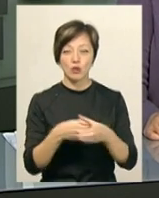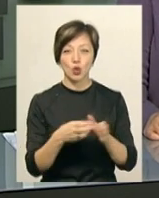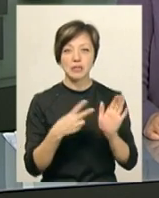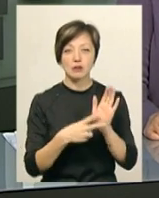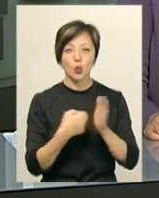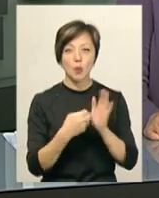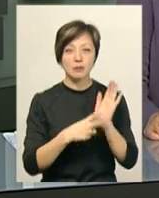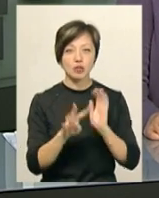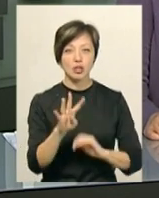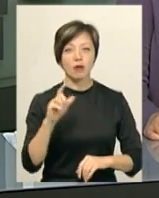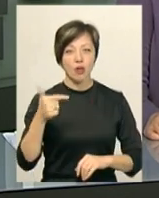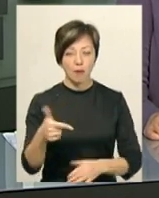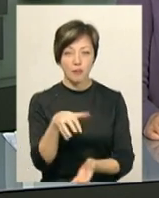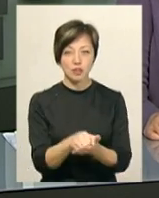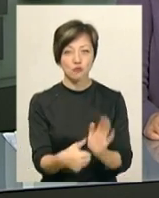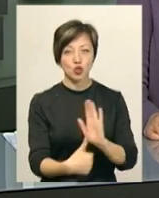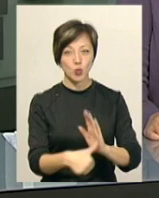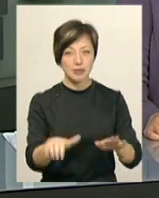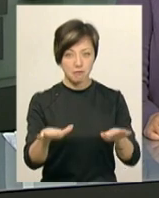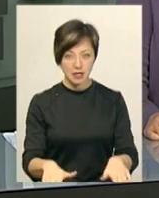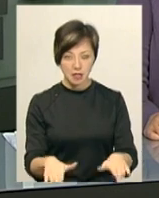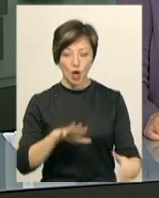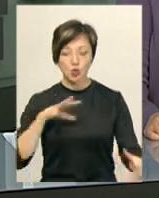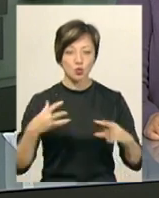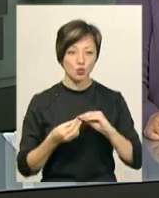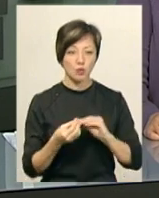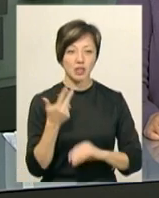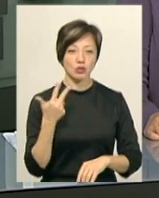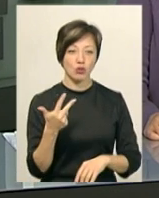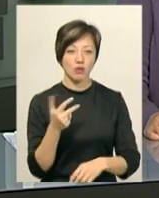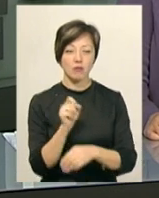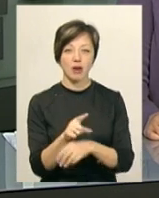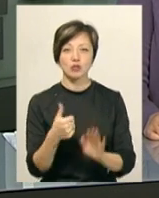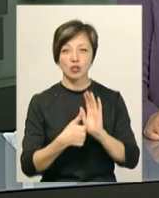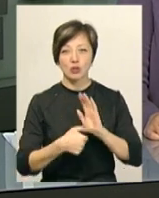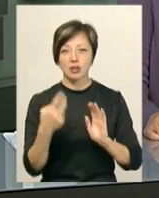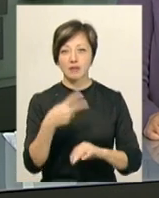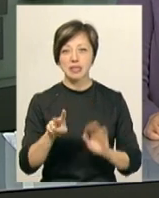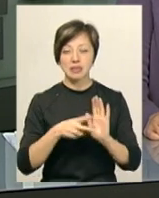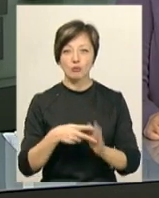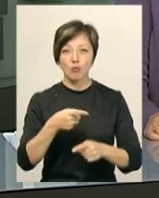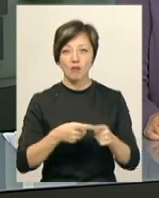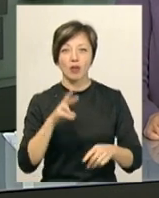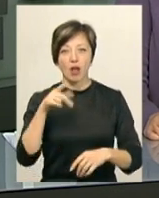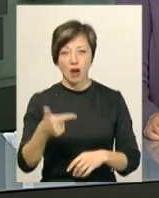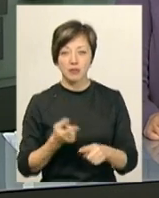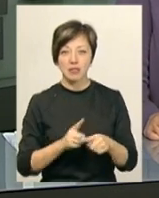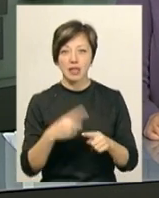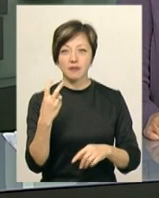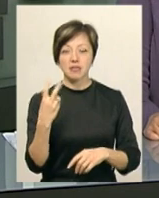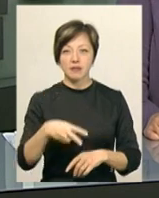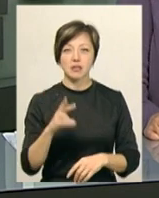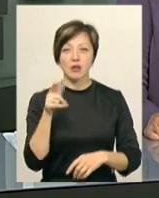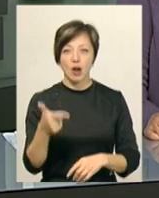74 кг посів шосте місце. Сума його трьох вправ – 627,5 кг. Це 220